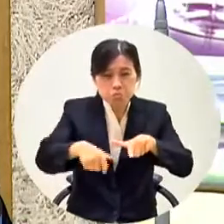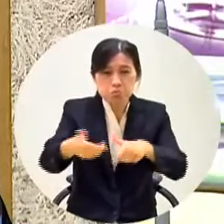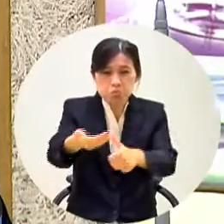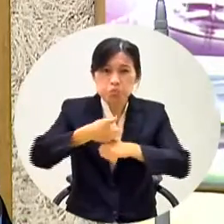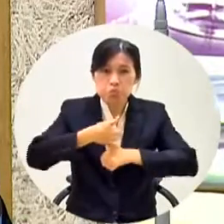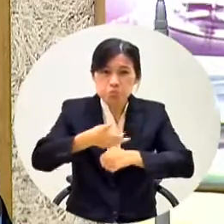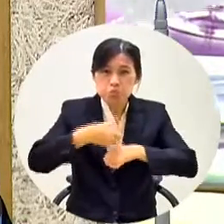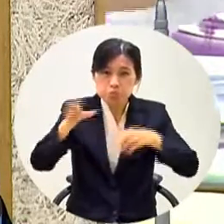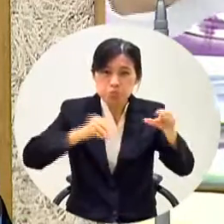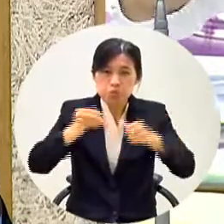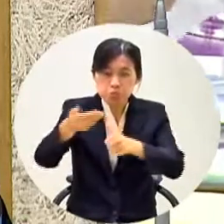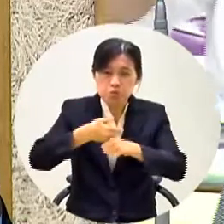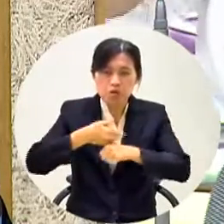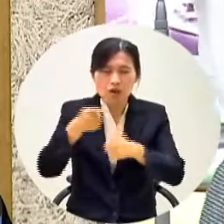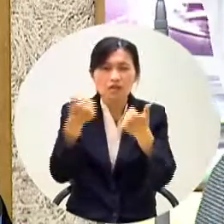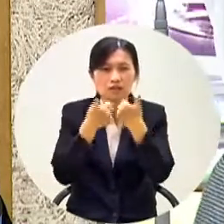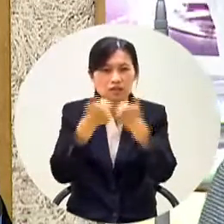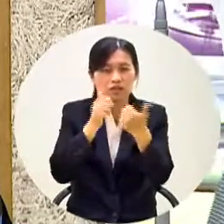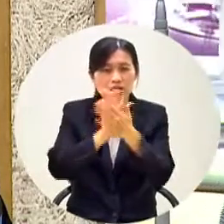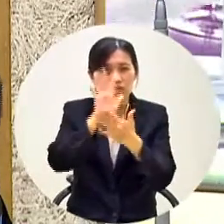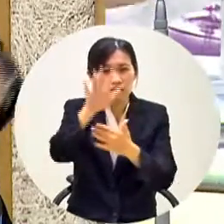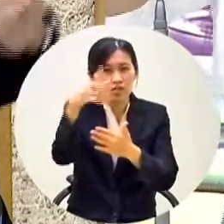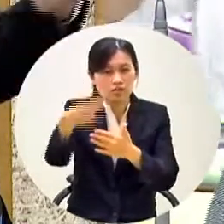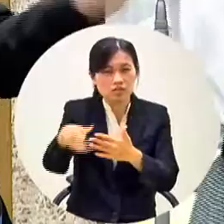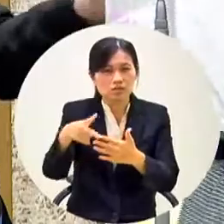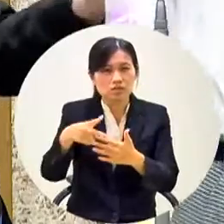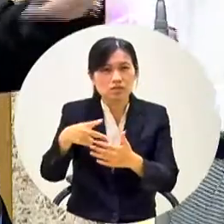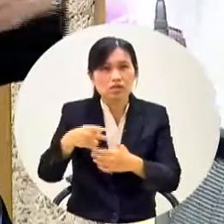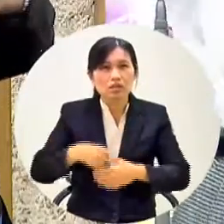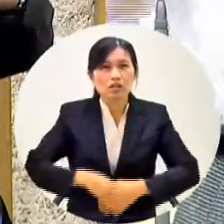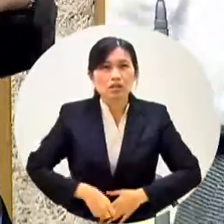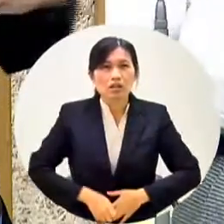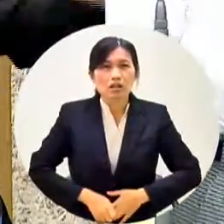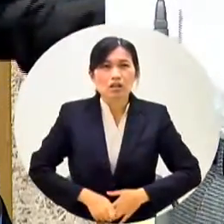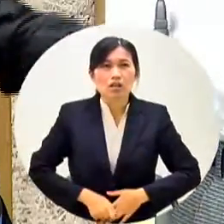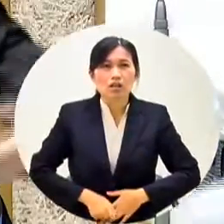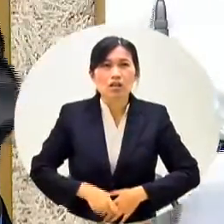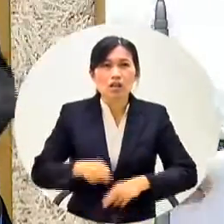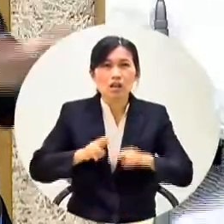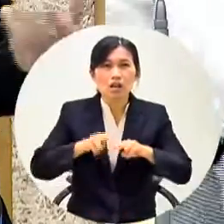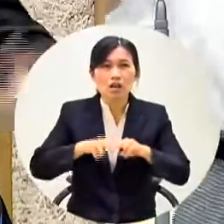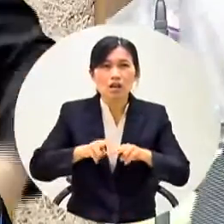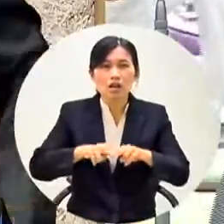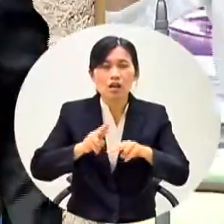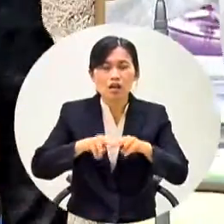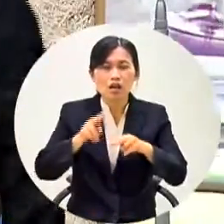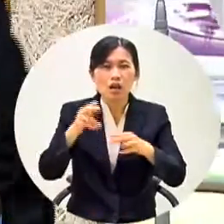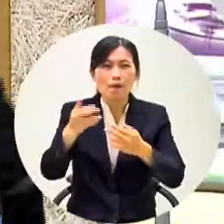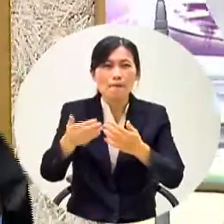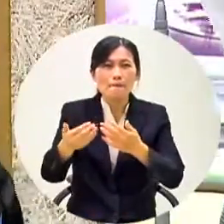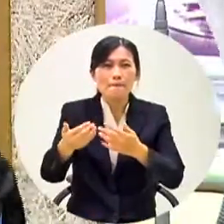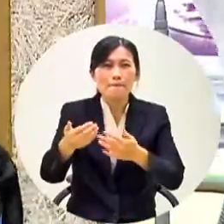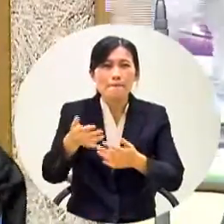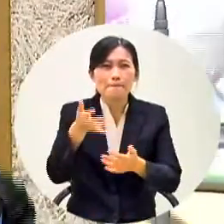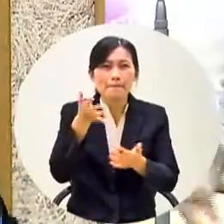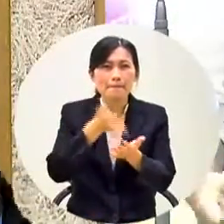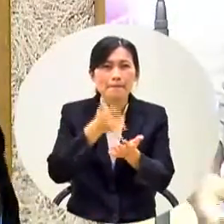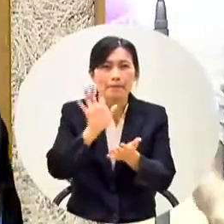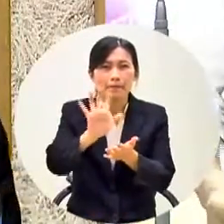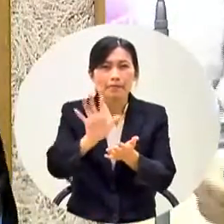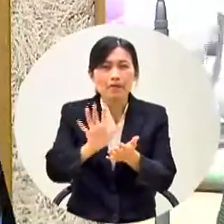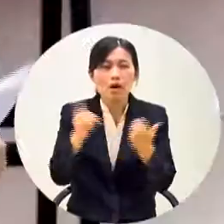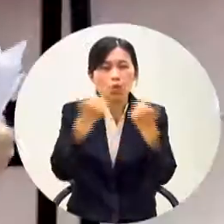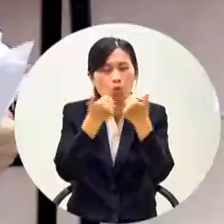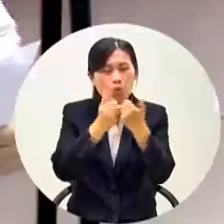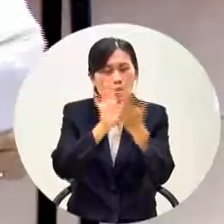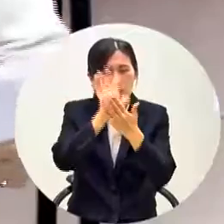你會後答悟我有些廠商會覺得他捐的那麼少跟其他人分在一起難看啊你會後告訴我1